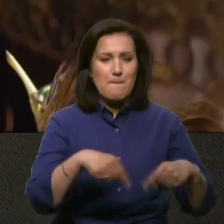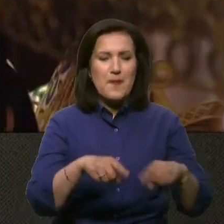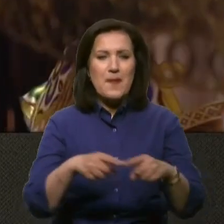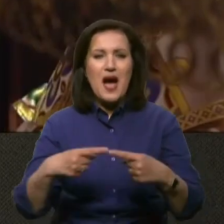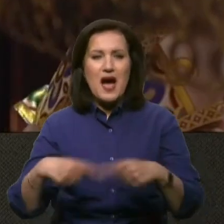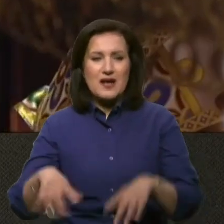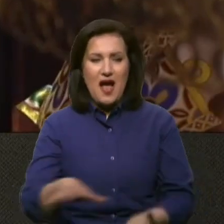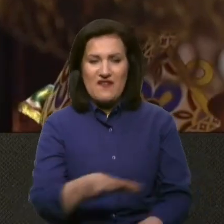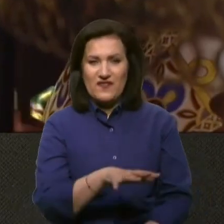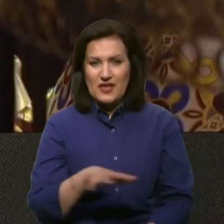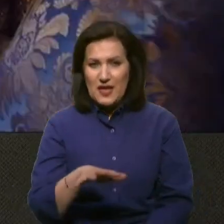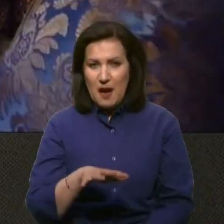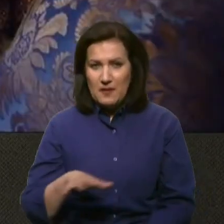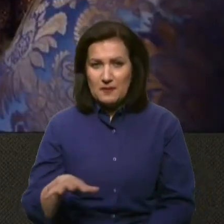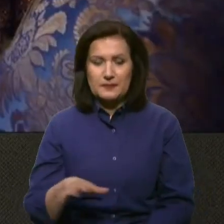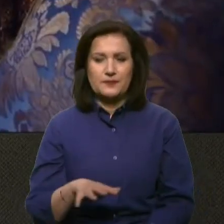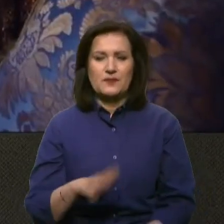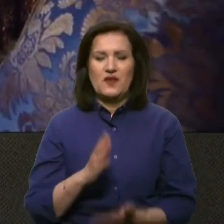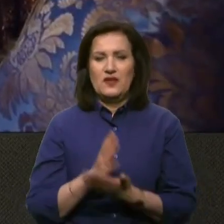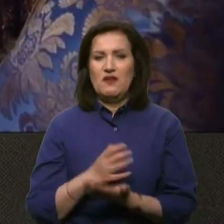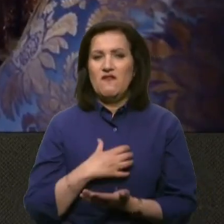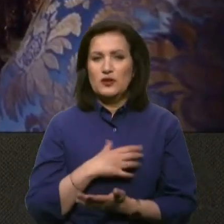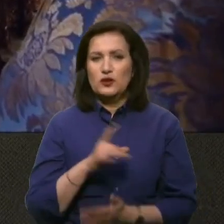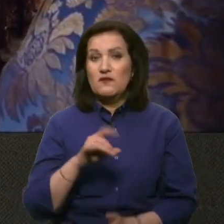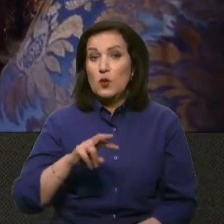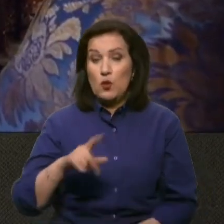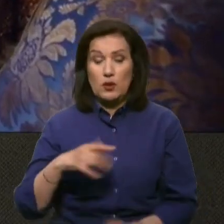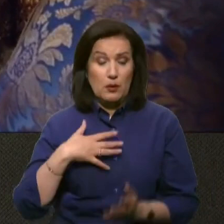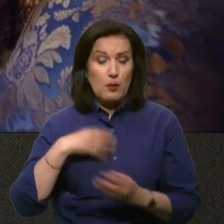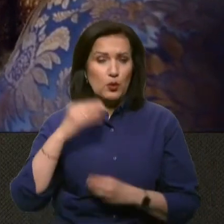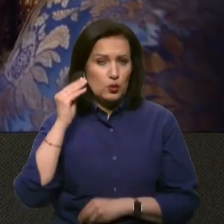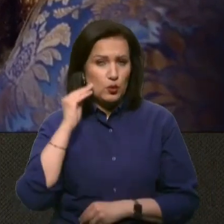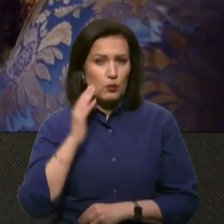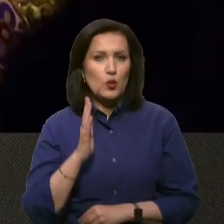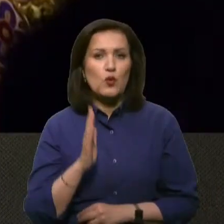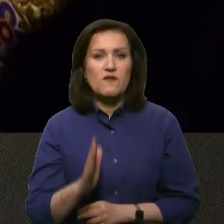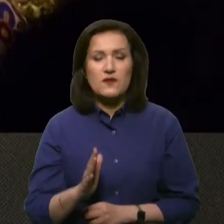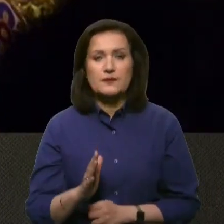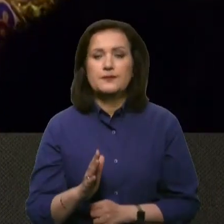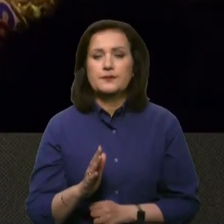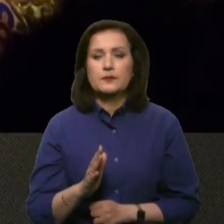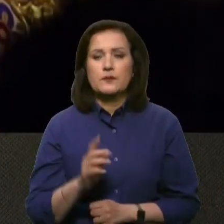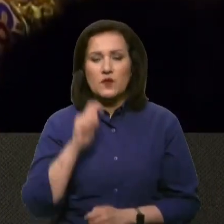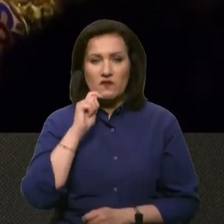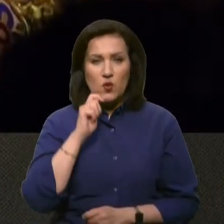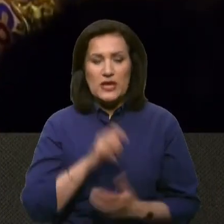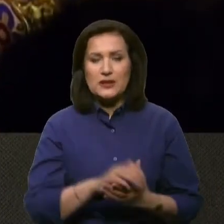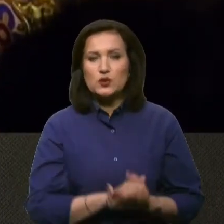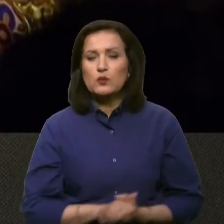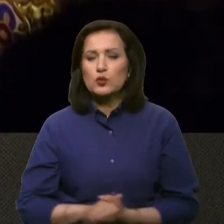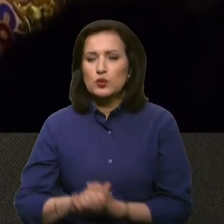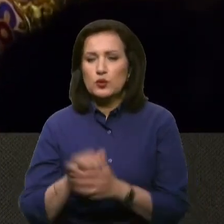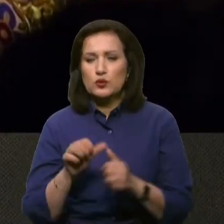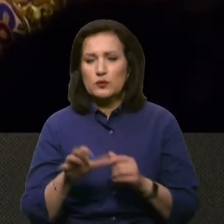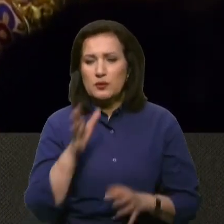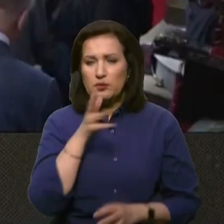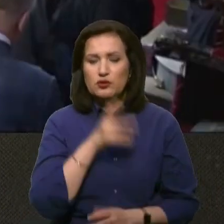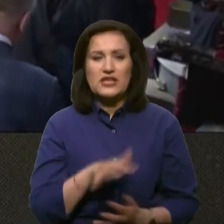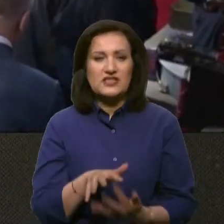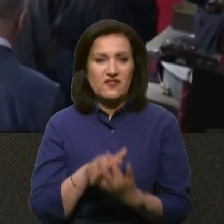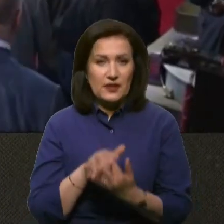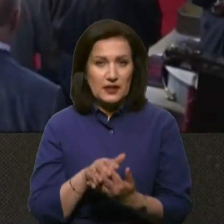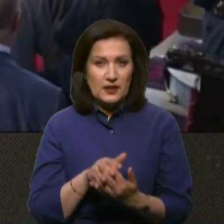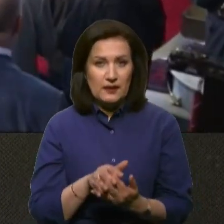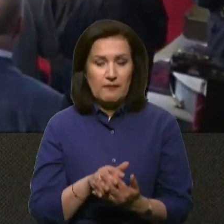вона відіграє важливу роль, на мою думку, в українському суспільстві, особливо під час війни,